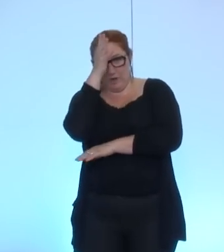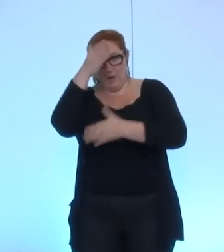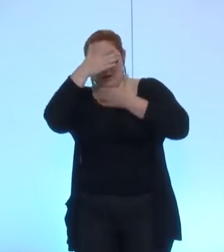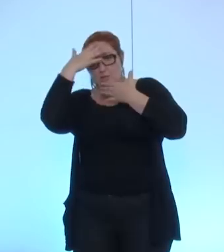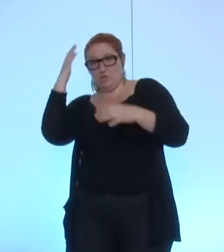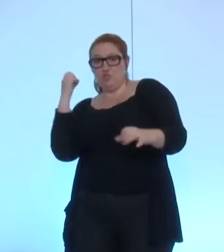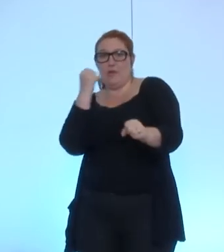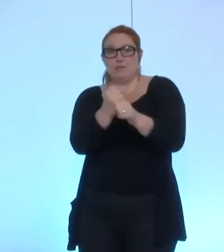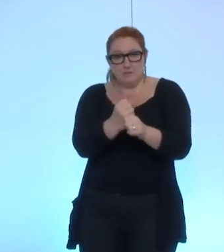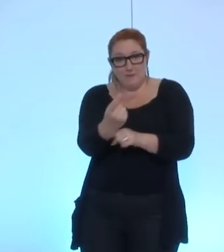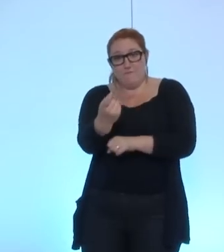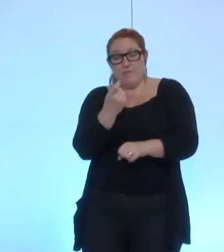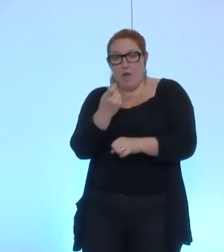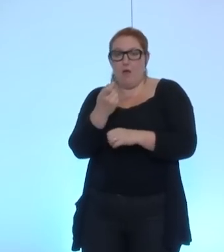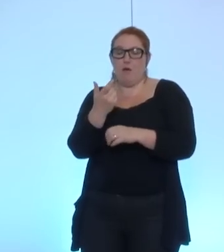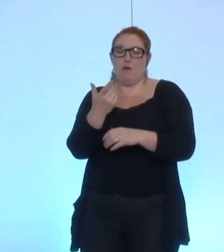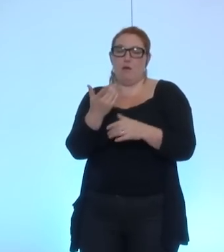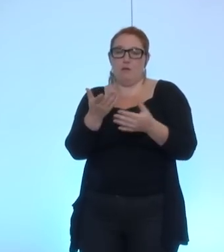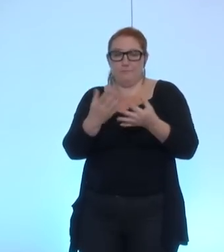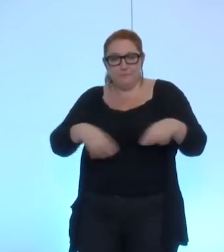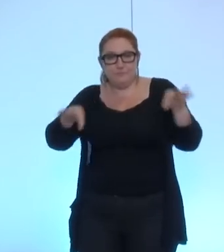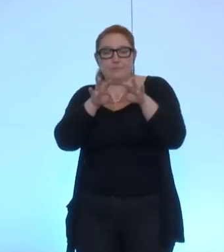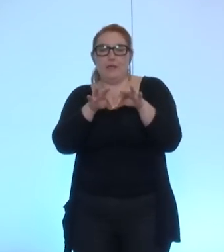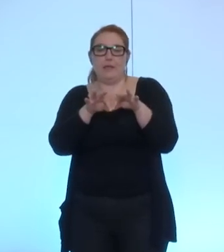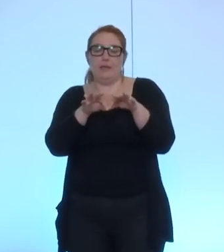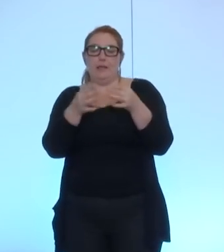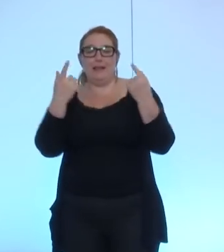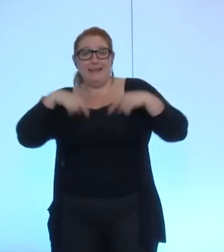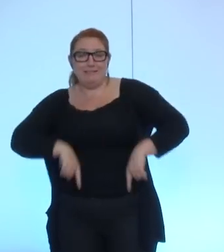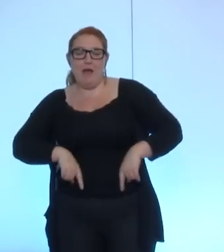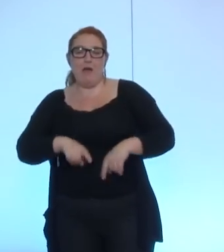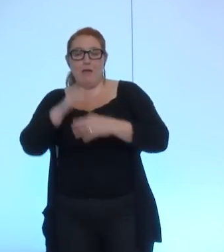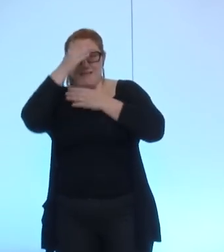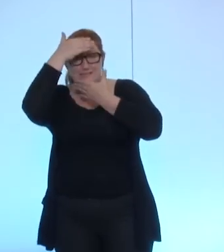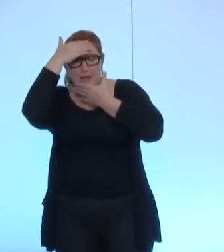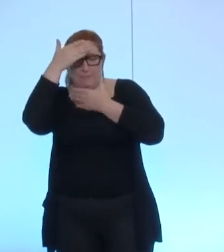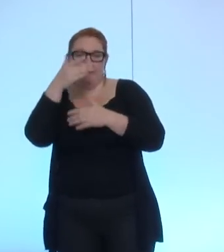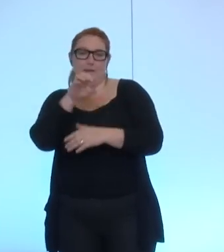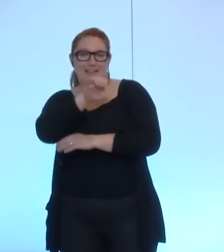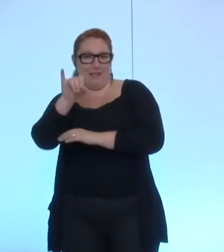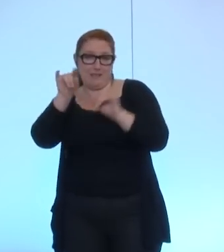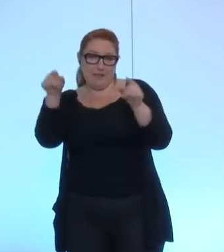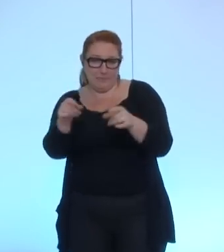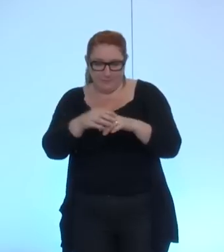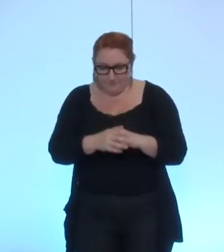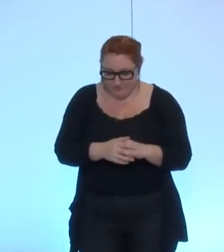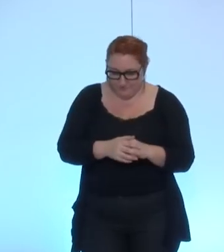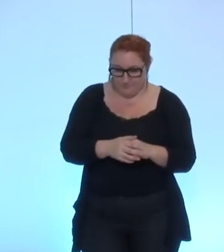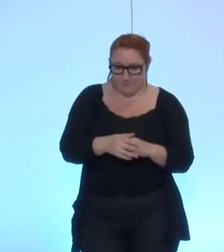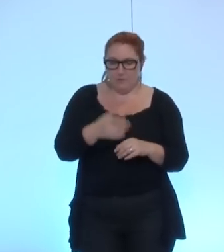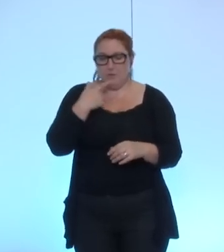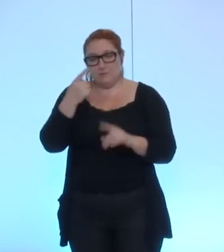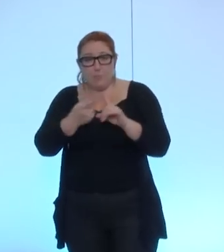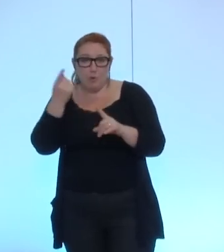islamique et c'est donc pourquoi bien sûr ce n'est pas possible traçabilité bonne utilisation de l'argent public etc